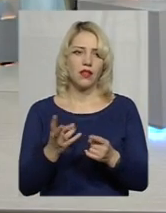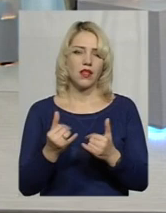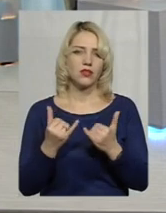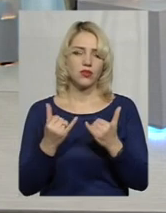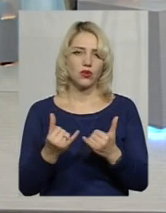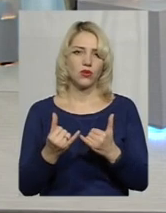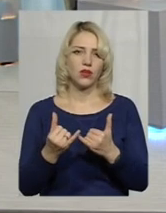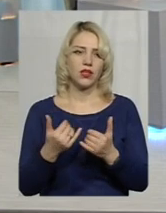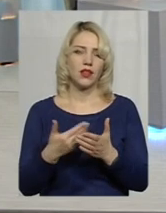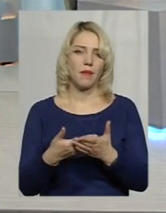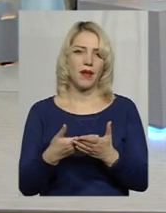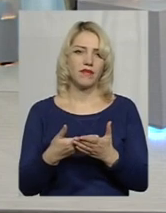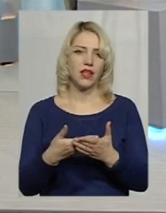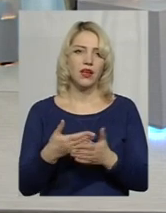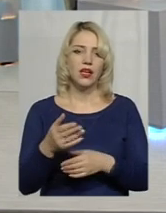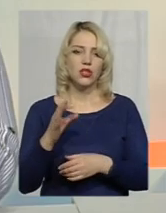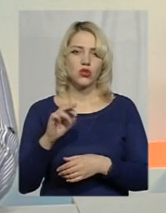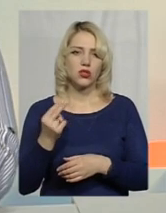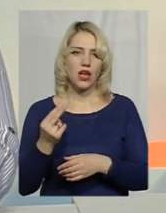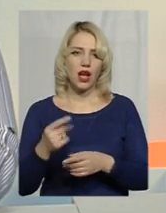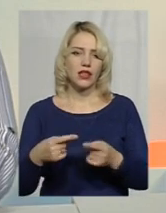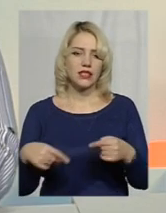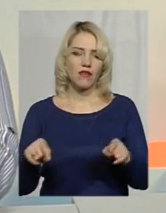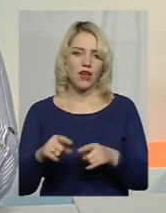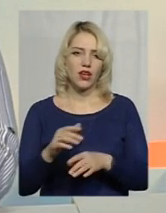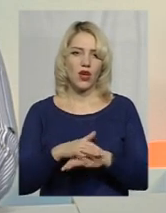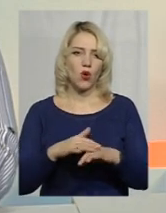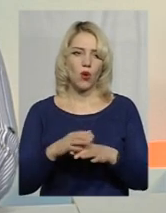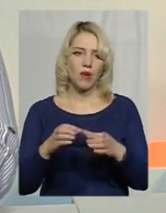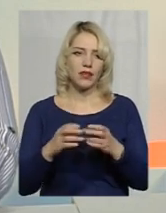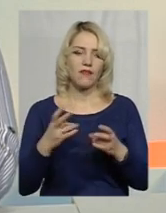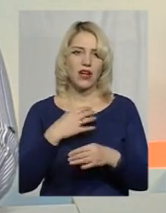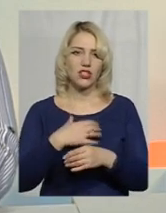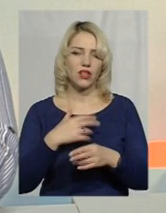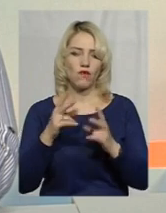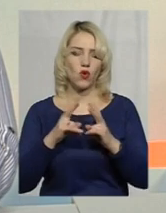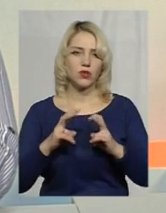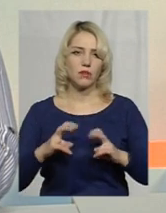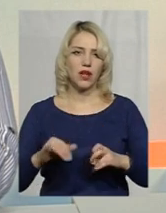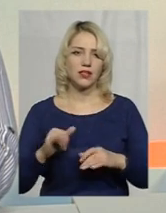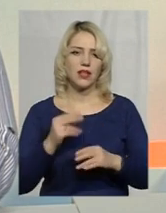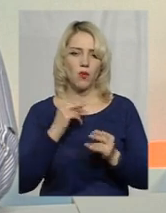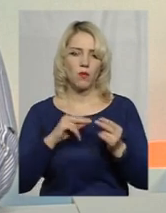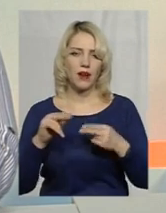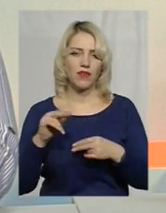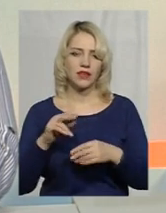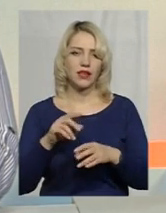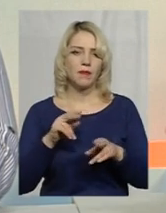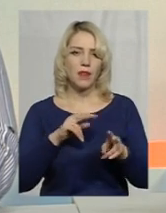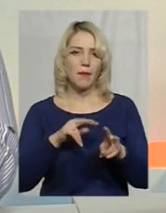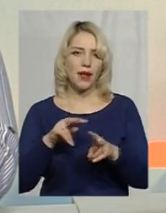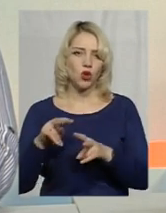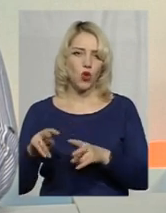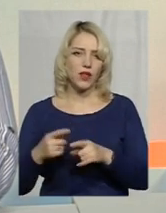сьогодні, напевне, соціальній сфері громади дуже важливо розібратися в перевагах патронату. Це можна